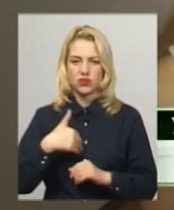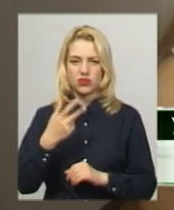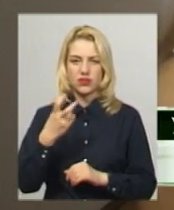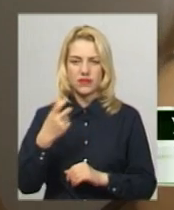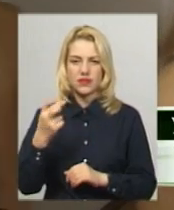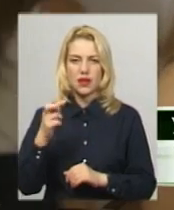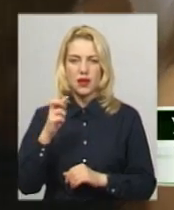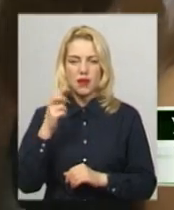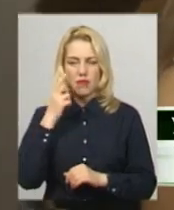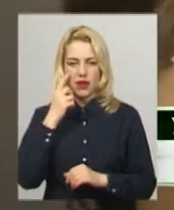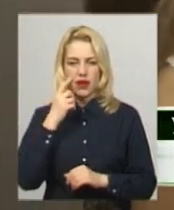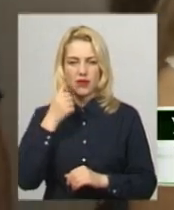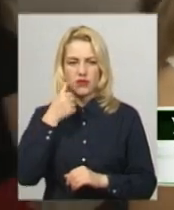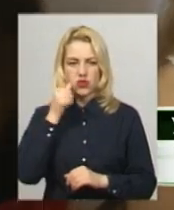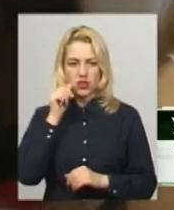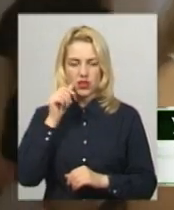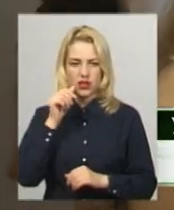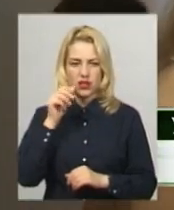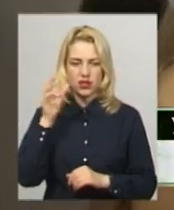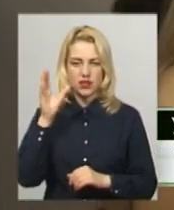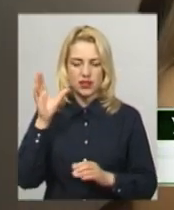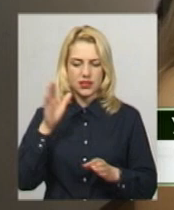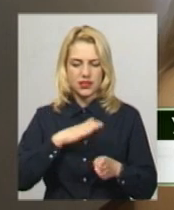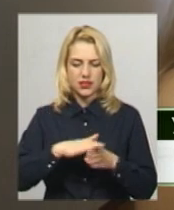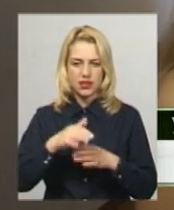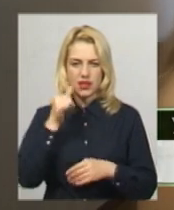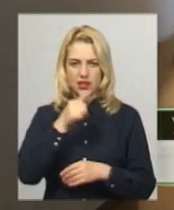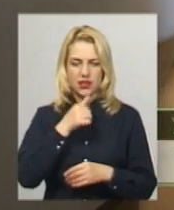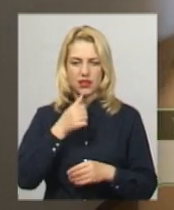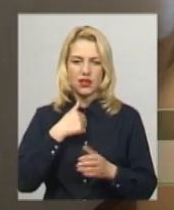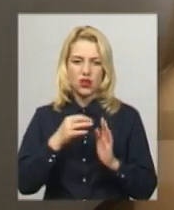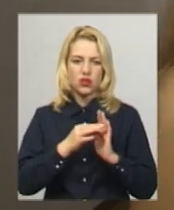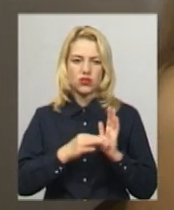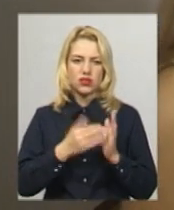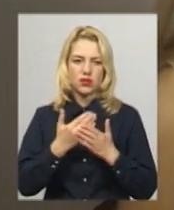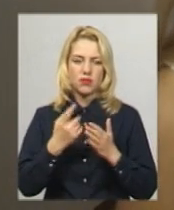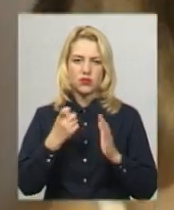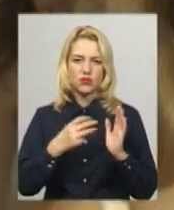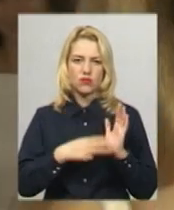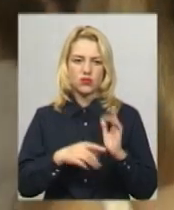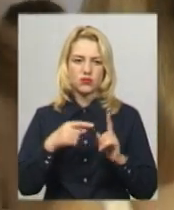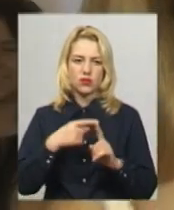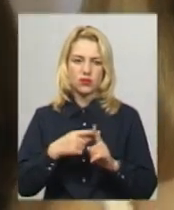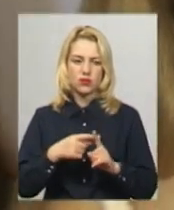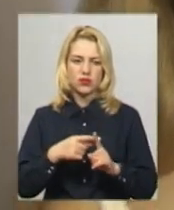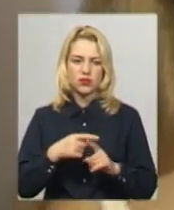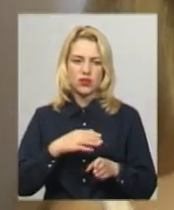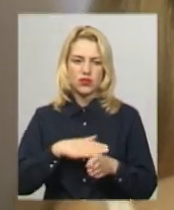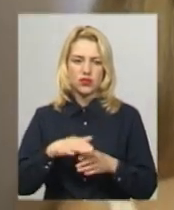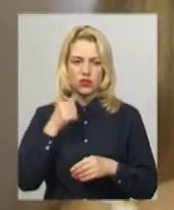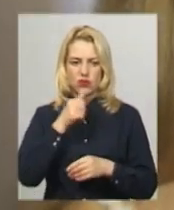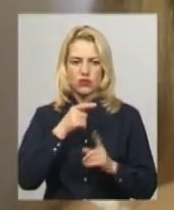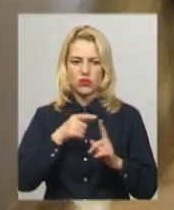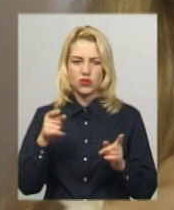Вчила цілий рік, а оцінюю десь 180 плюс цілий рік. Впродовж 11